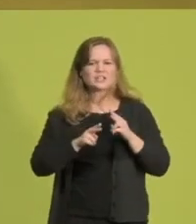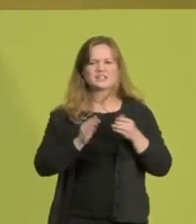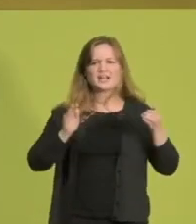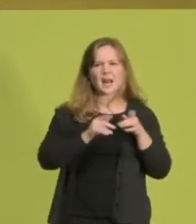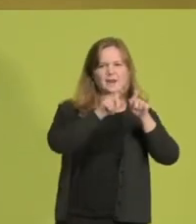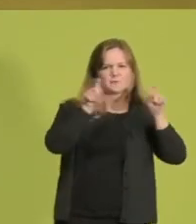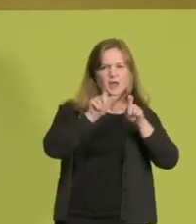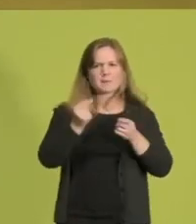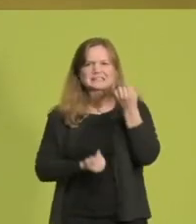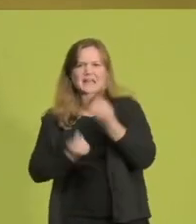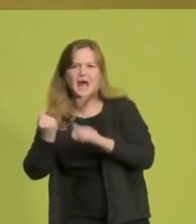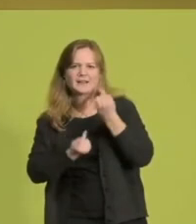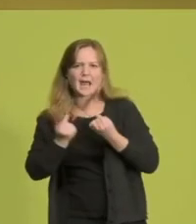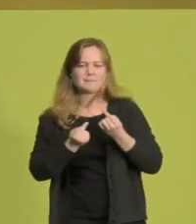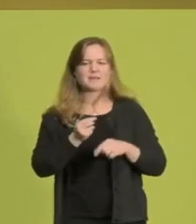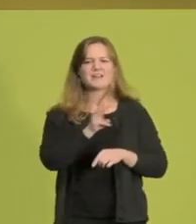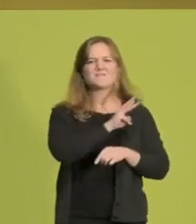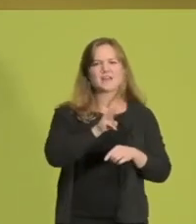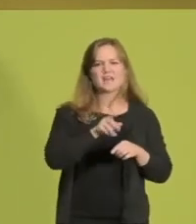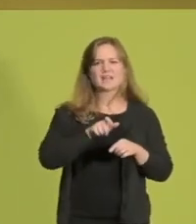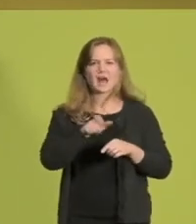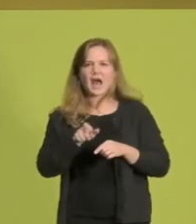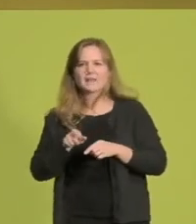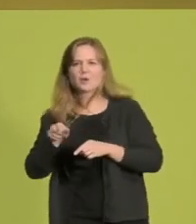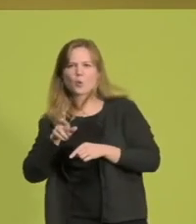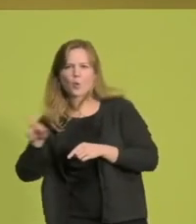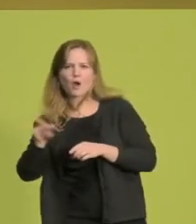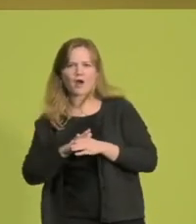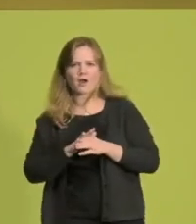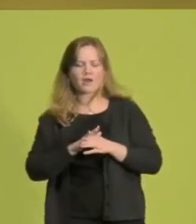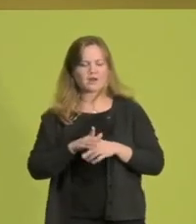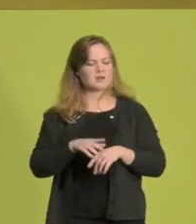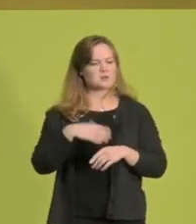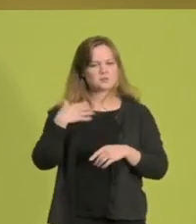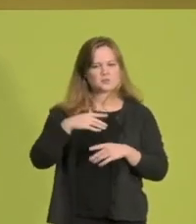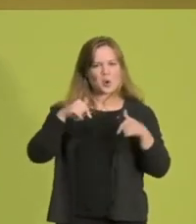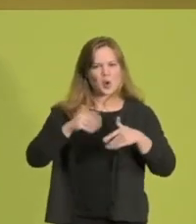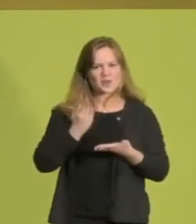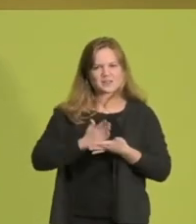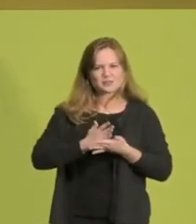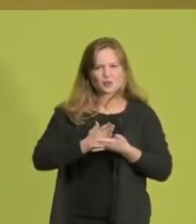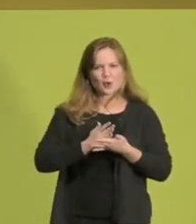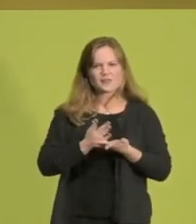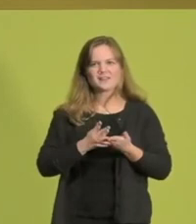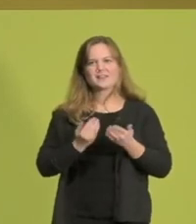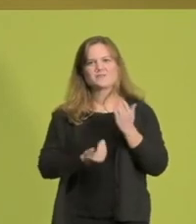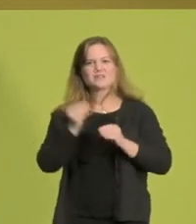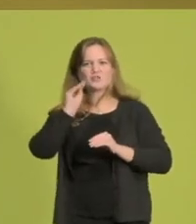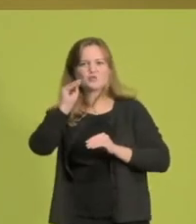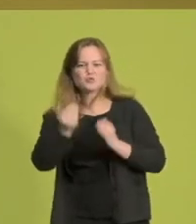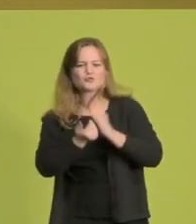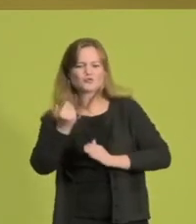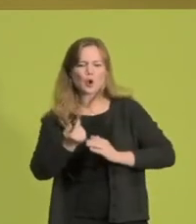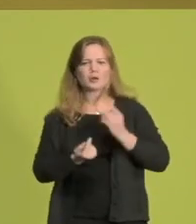Weser, Rhein und Ruhr, die mit Nachhaltigkeit ihr Geschäftsmodell machen. Sie alle wirtschaften heute schon wie morgen. Ich habe